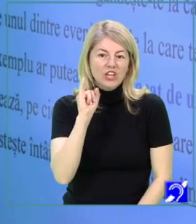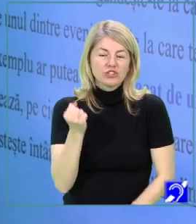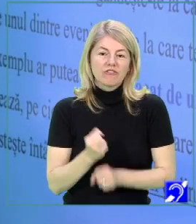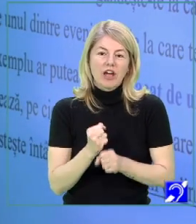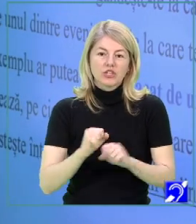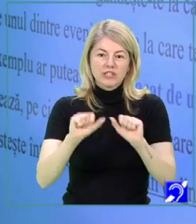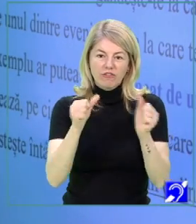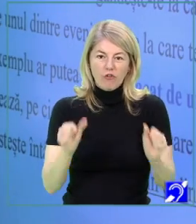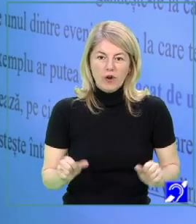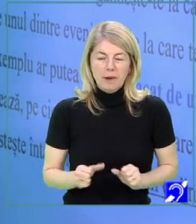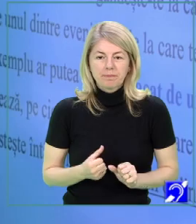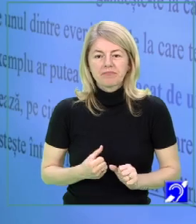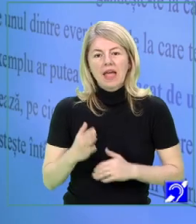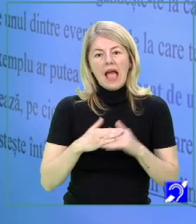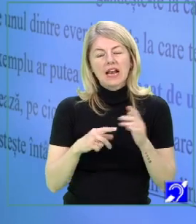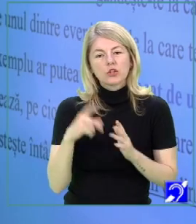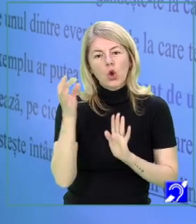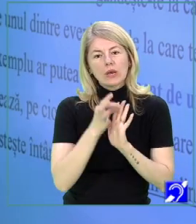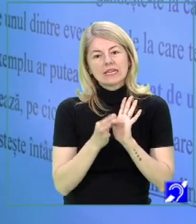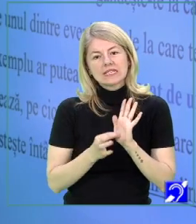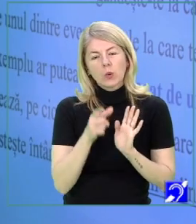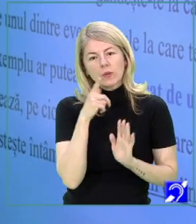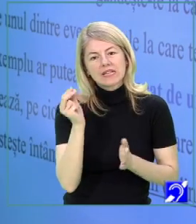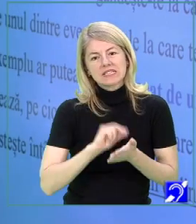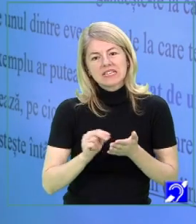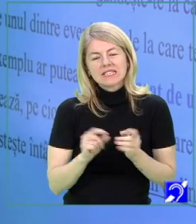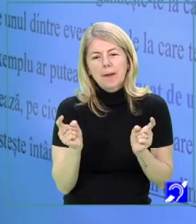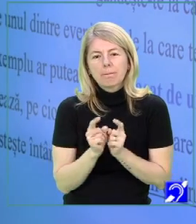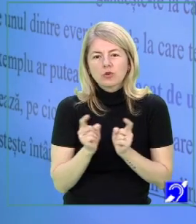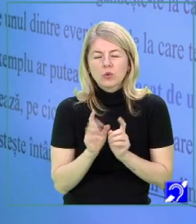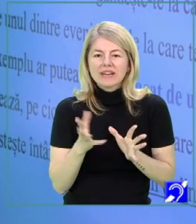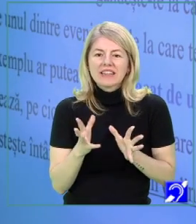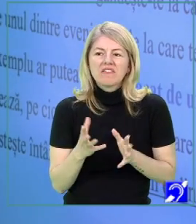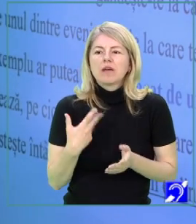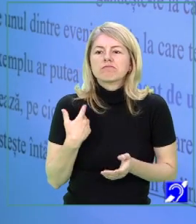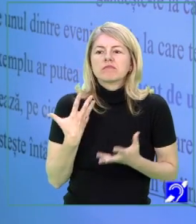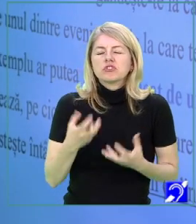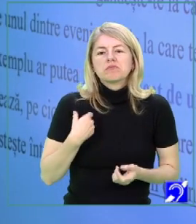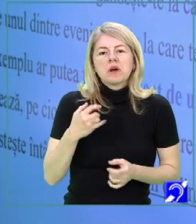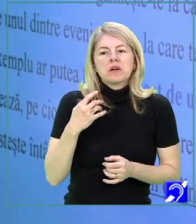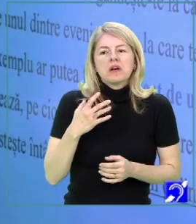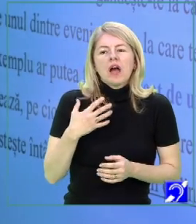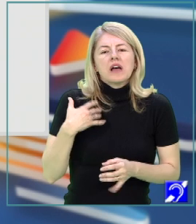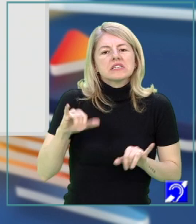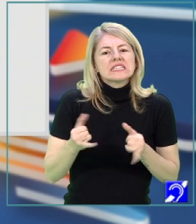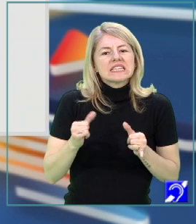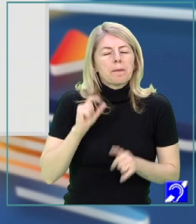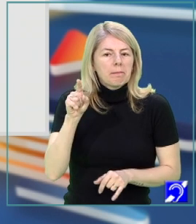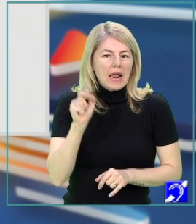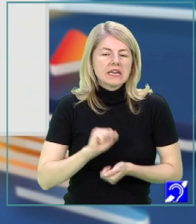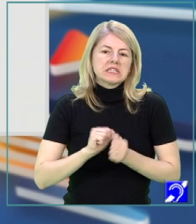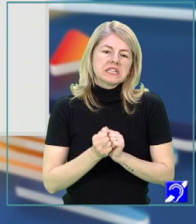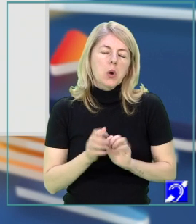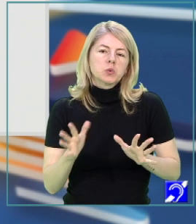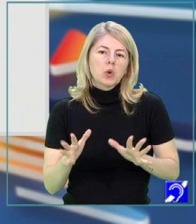contextul. Alcătuiți o listă în care să scrieți pe scurt câteva evenimente care se pot petrece într-o grădină sau